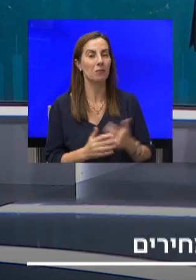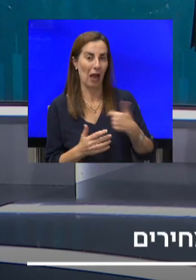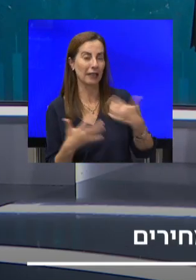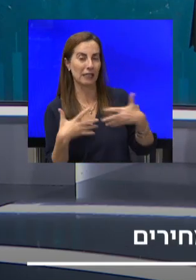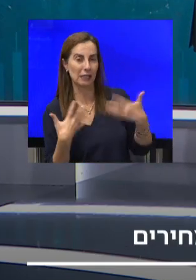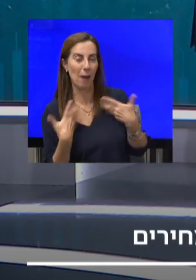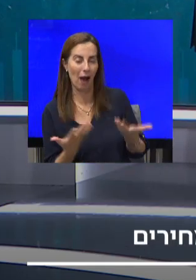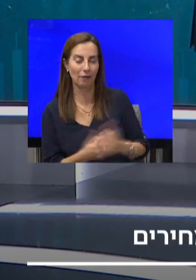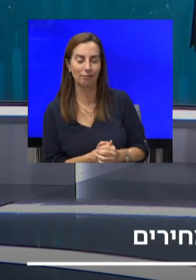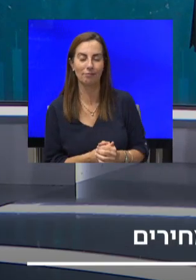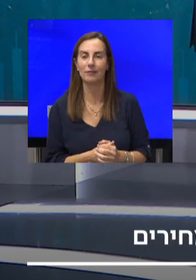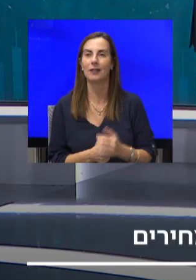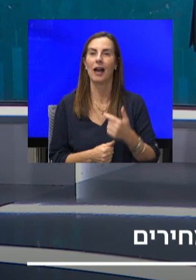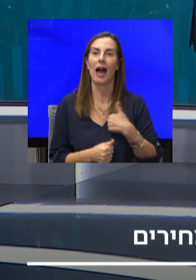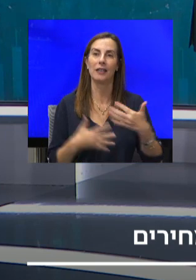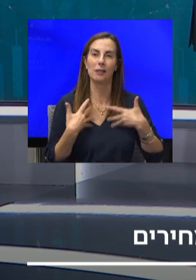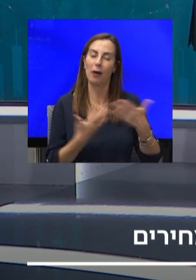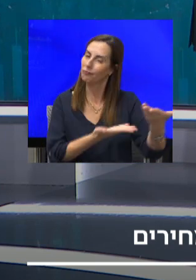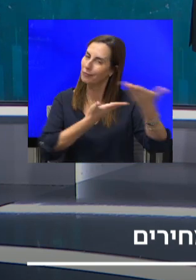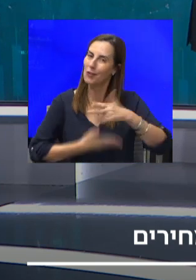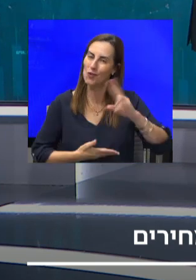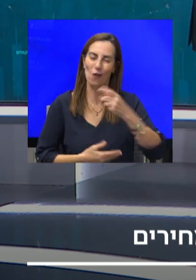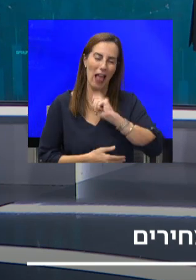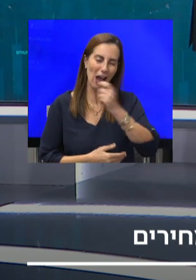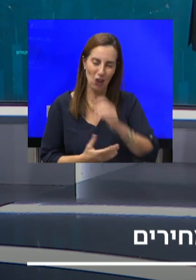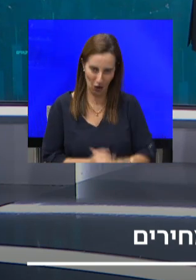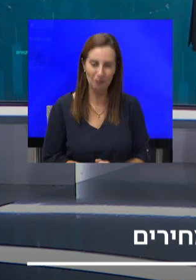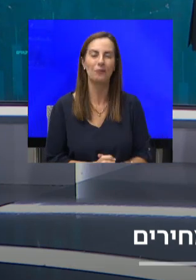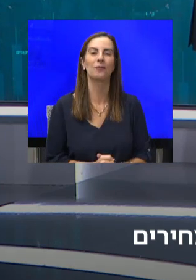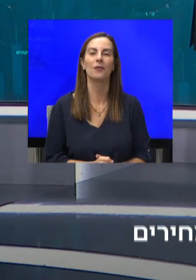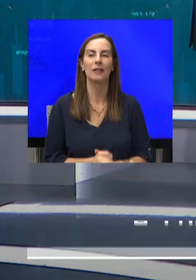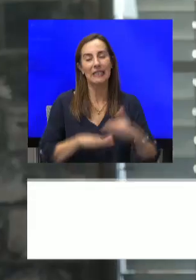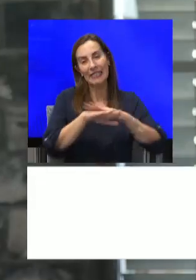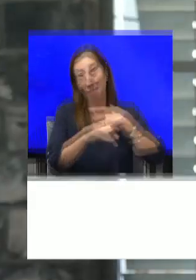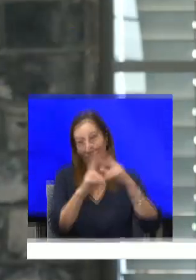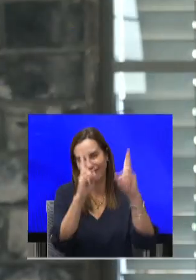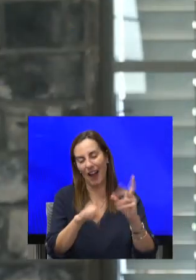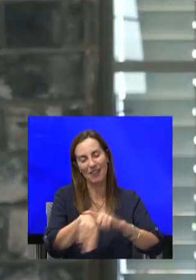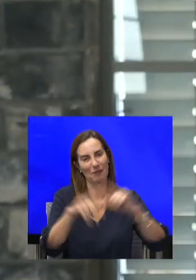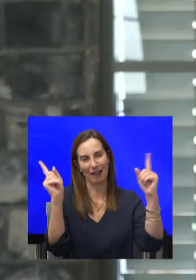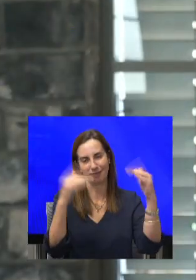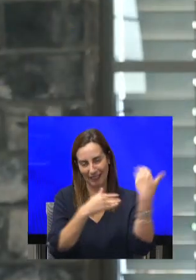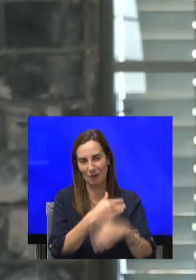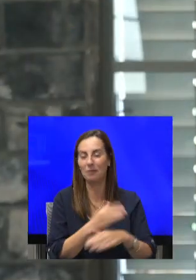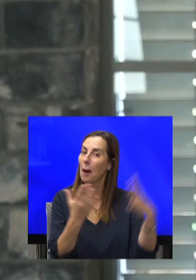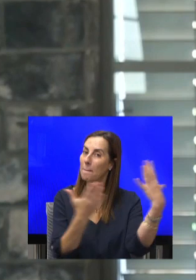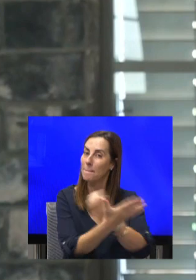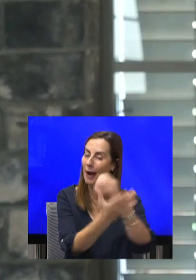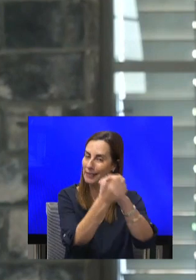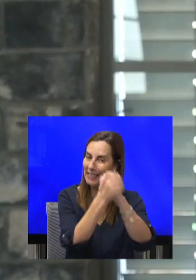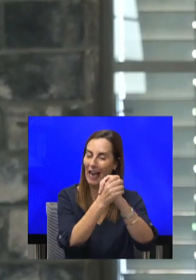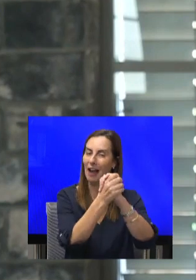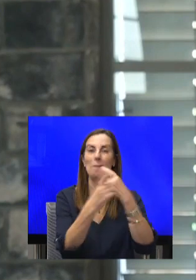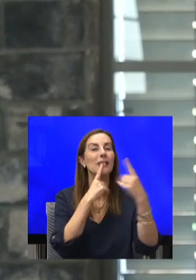אנחנו נשמח פשוט להזמין אותך פעם נוספת, מנכל משרד האנרגיה אודי אדירי. סליחה שאני אקוטר אותך והזמננו טעם בהצלחה בשיחות עם לבנון. תודה רבה שהייתה איתנו ערב.